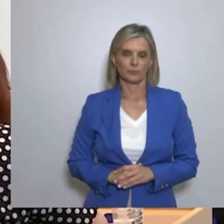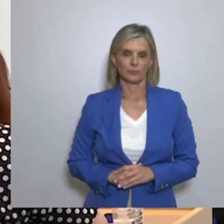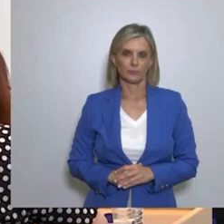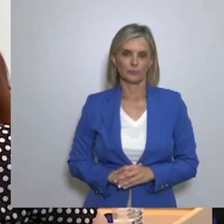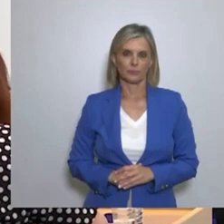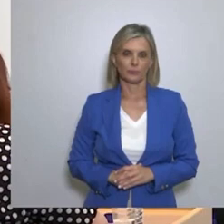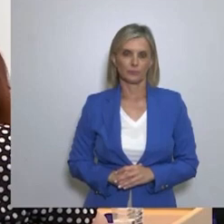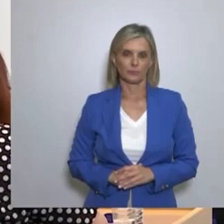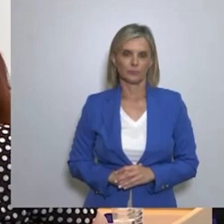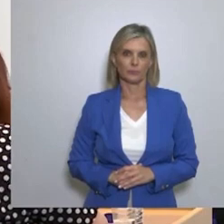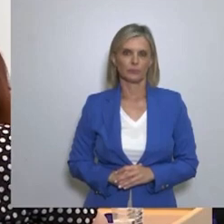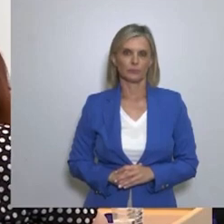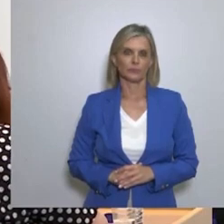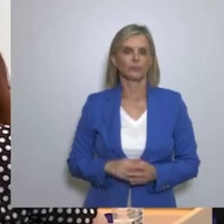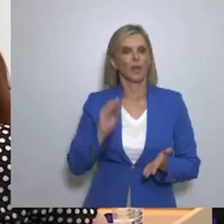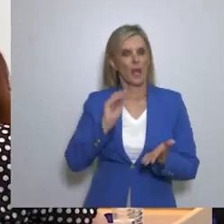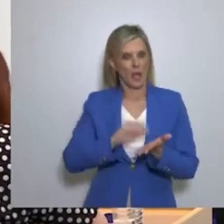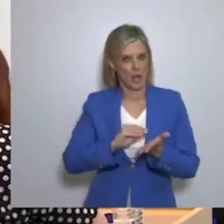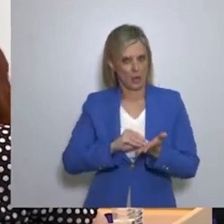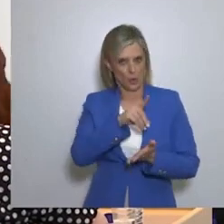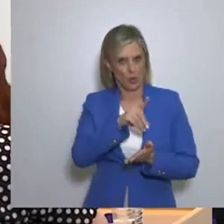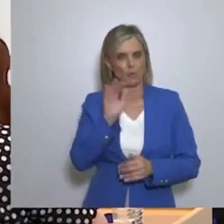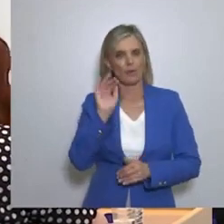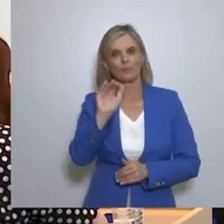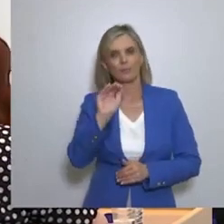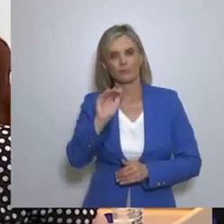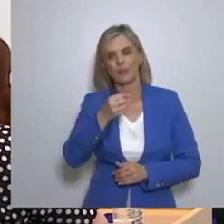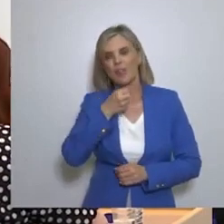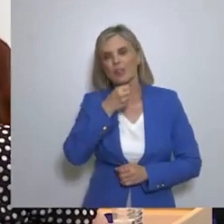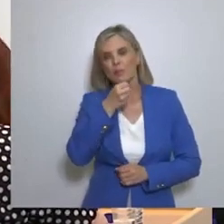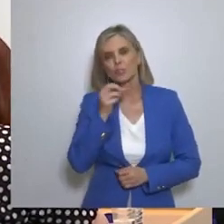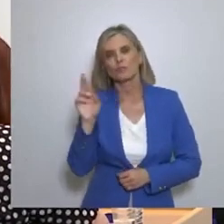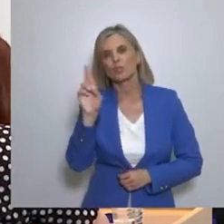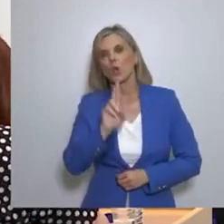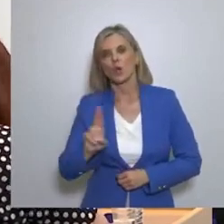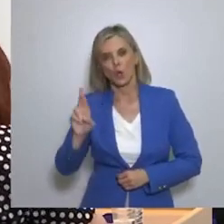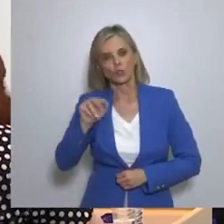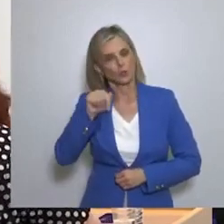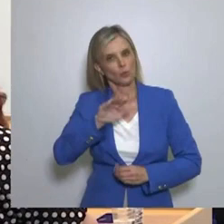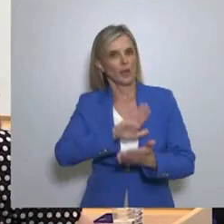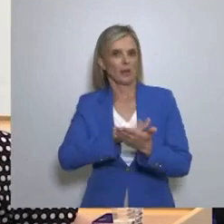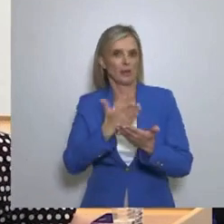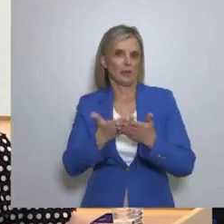Ваша страна присоединилась к действительной демократии? Спасибо.